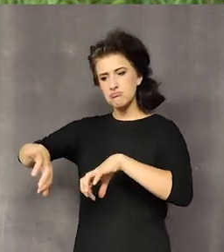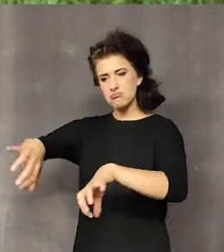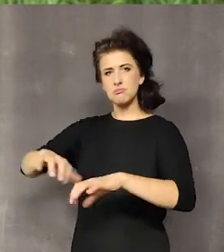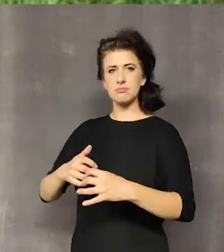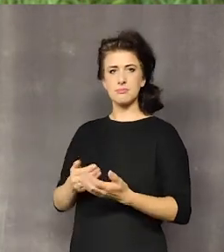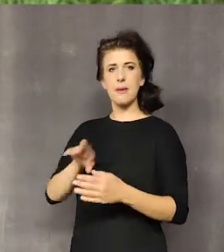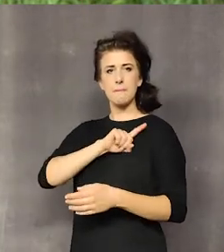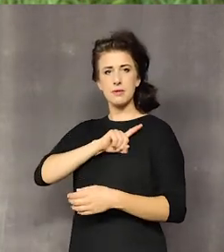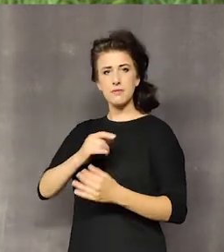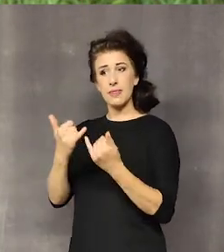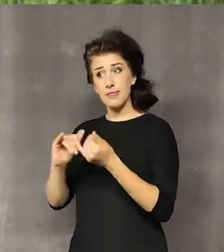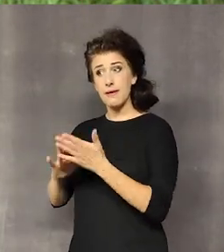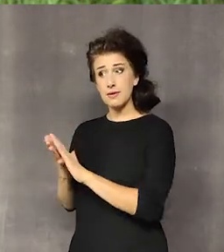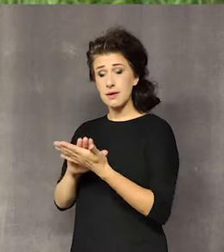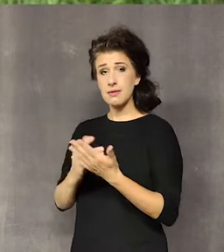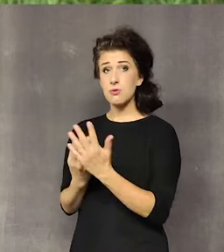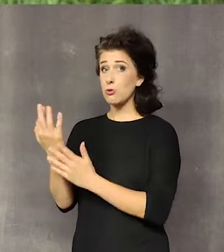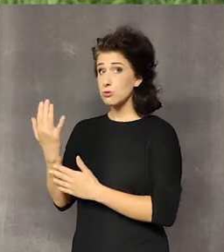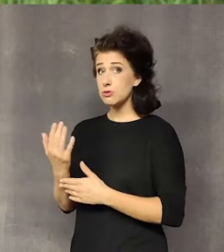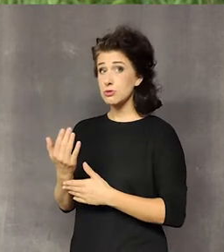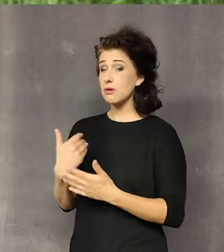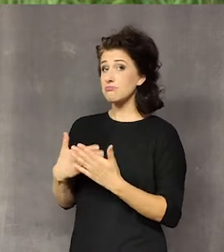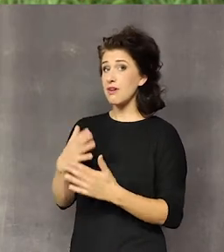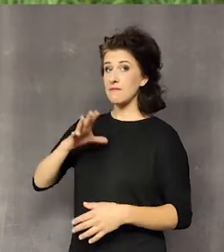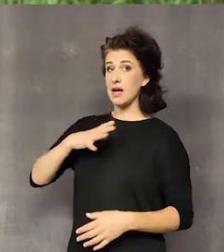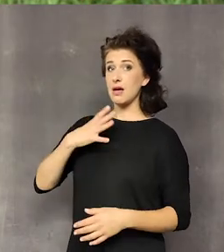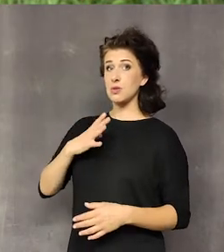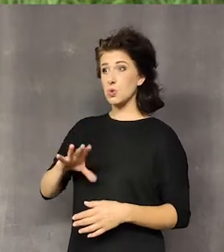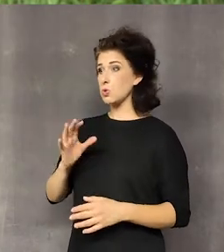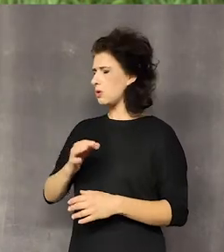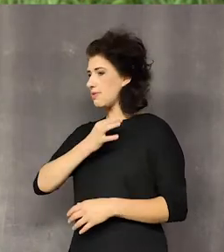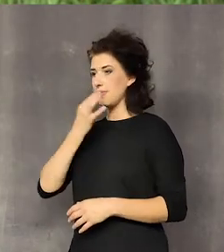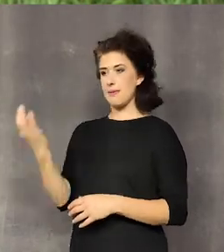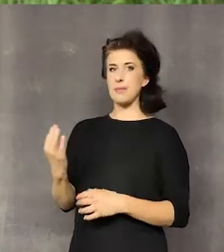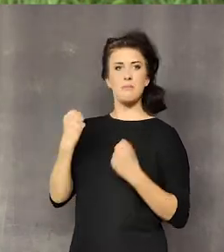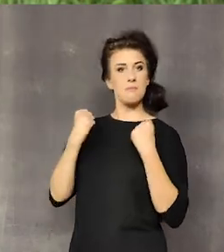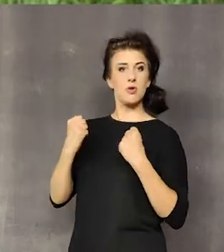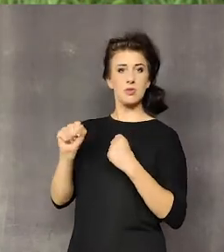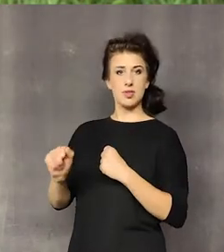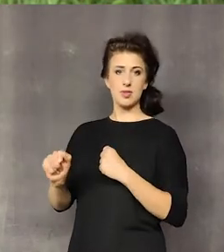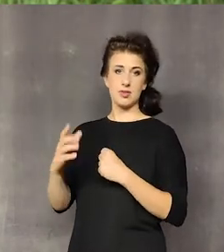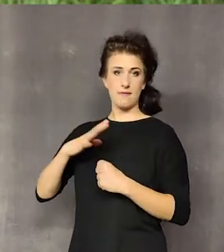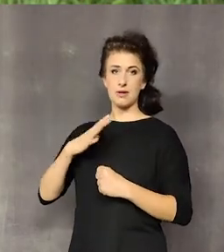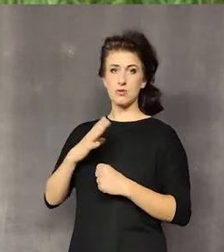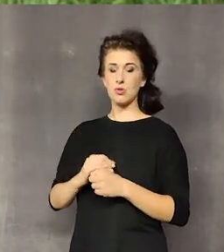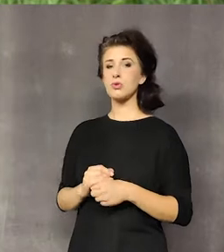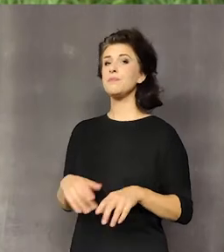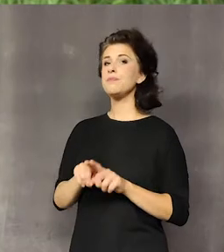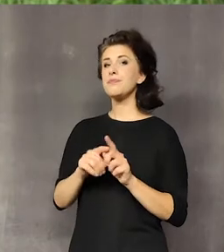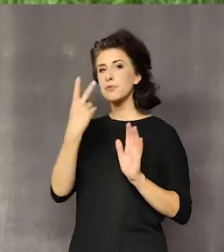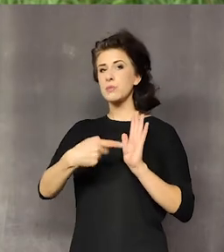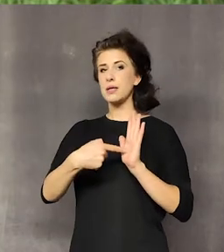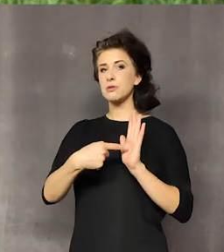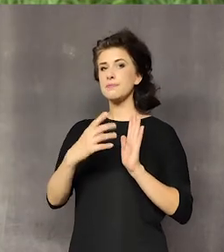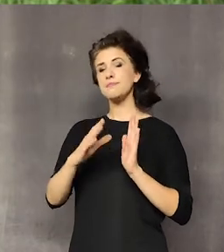z innymi roślinami, po prostu ona ma dużo lepszą wartość. Tak samo jak patrzycie tutaj. Macie tutaj